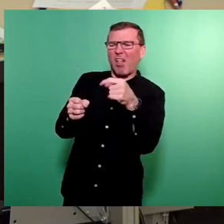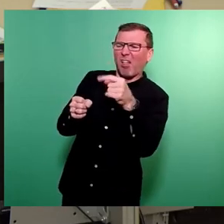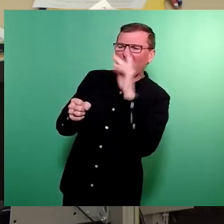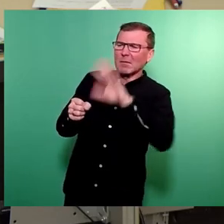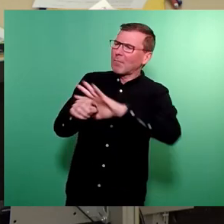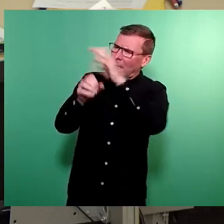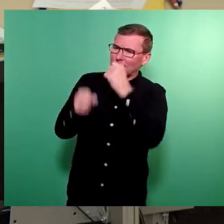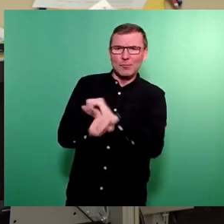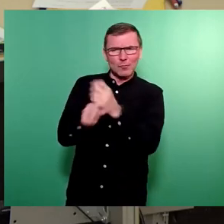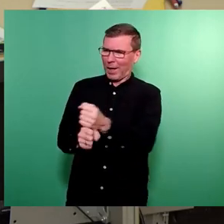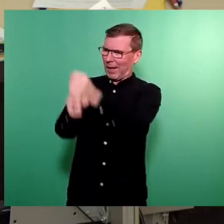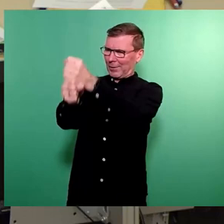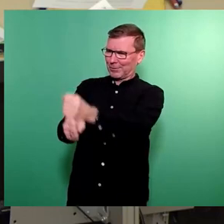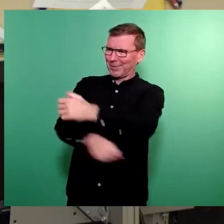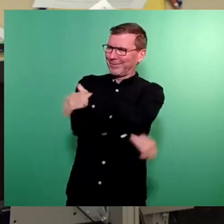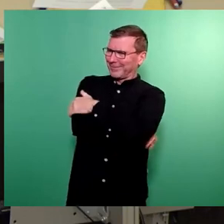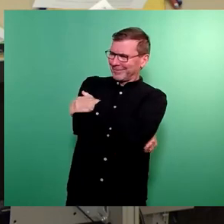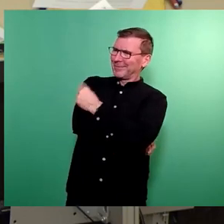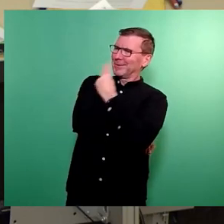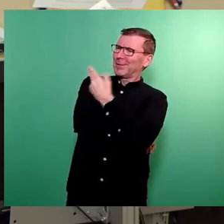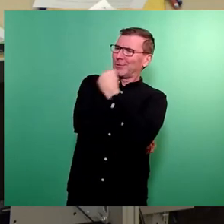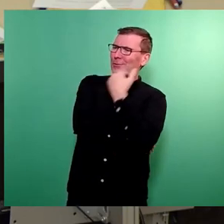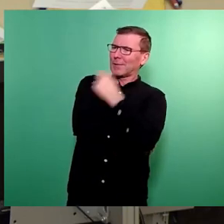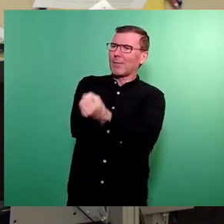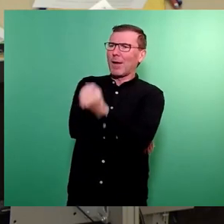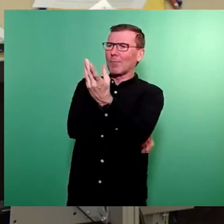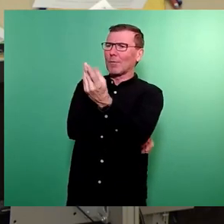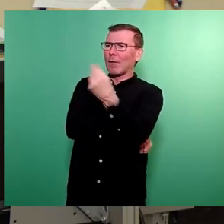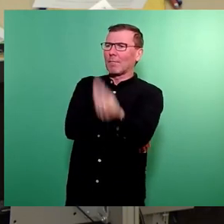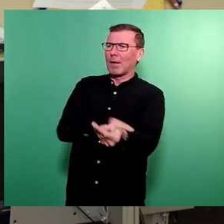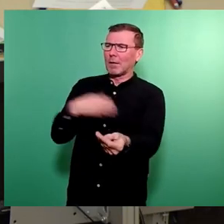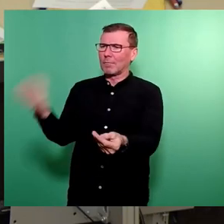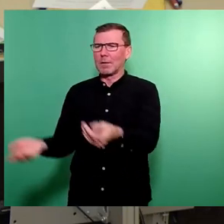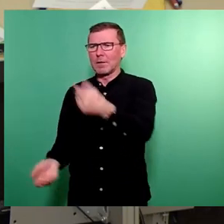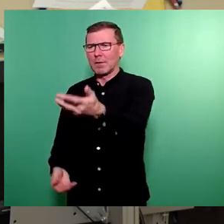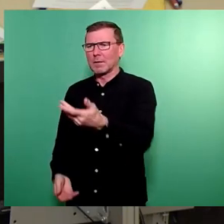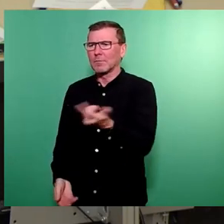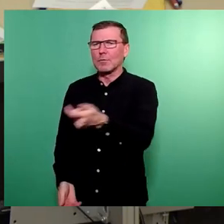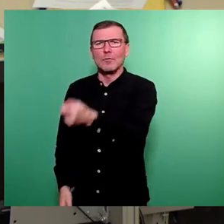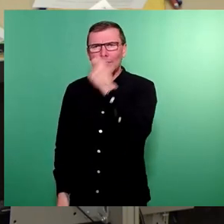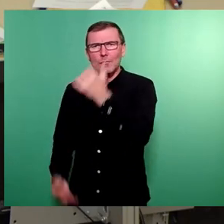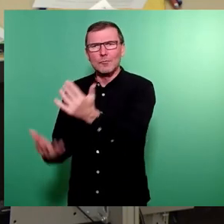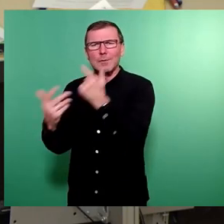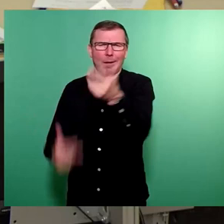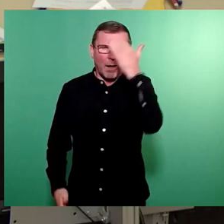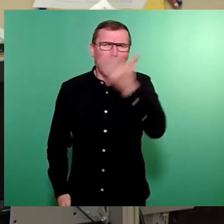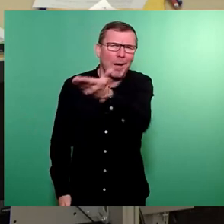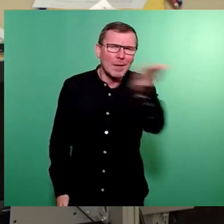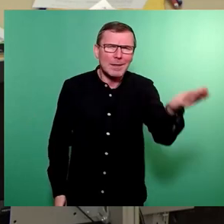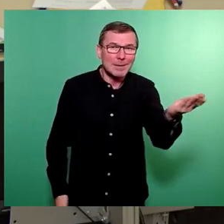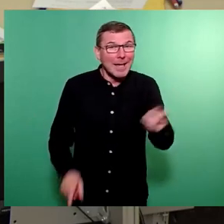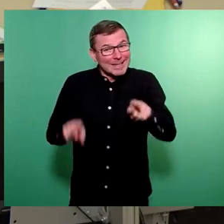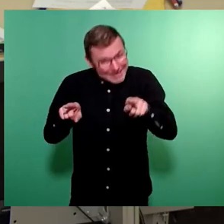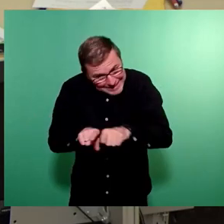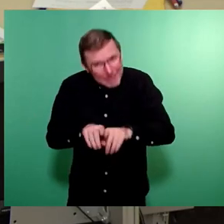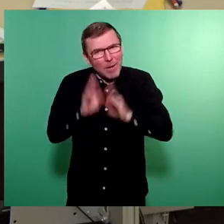der Wiese stellt, dann fallen die Blütenblätter sofort ab. Oder die fängt irgendwie komisch an zu riechen. Sie kennen das ja alles. Und genauso war das halt